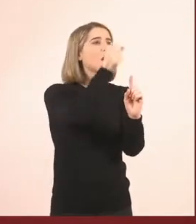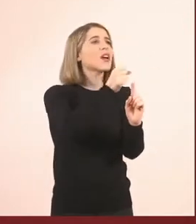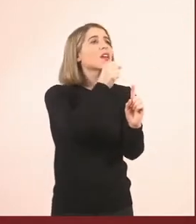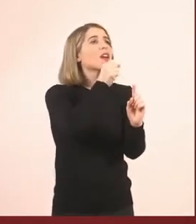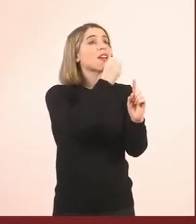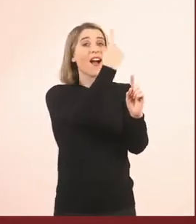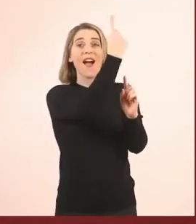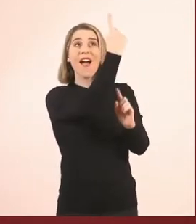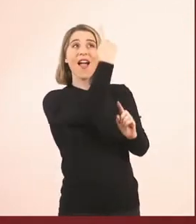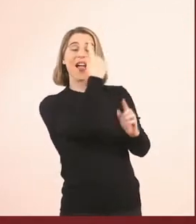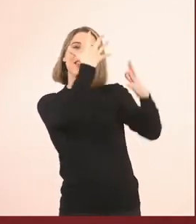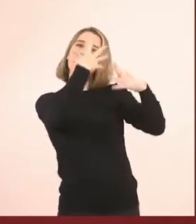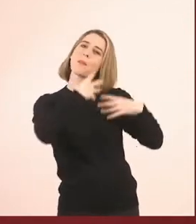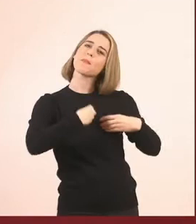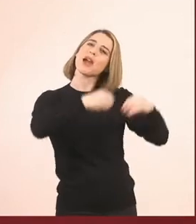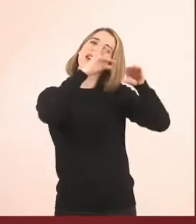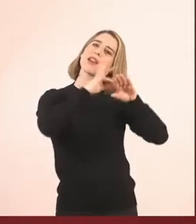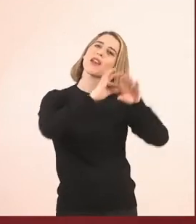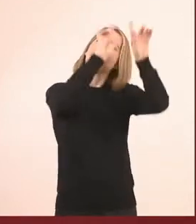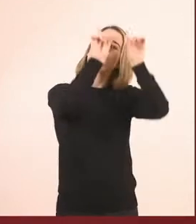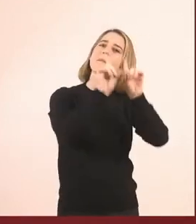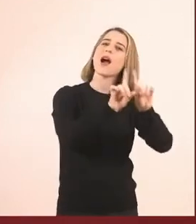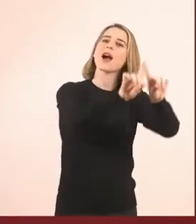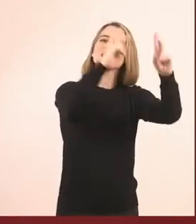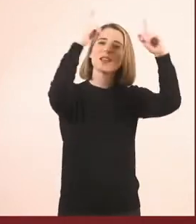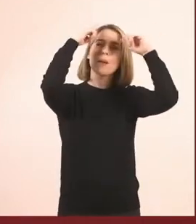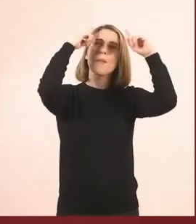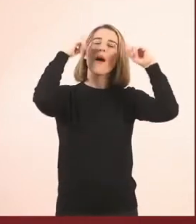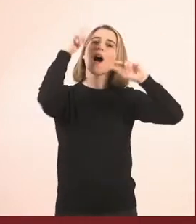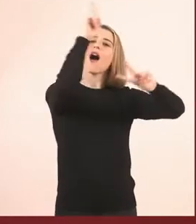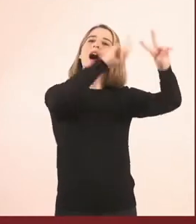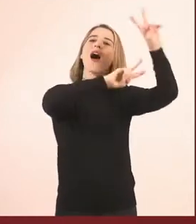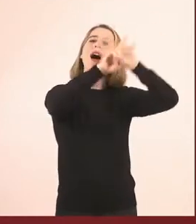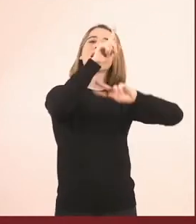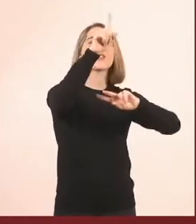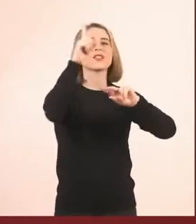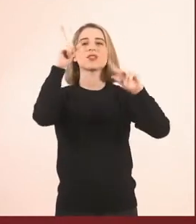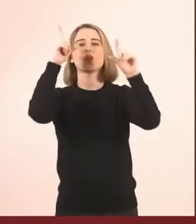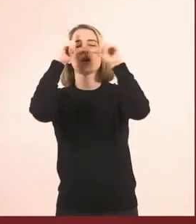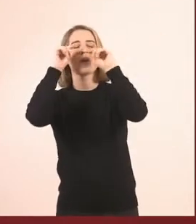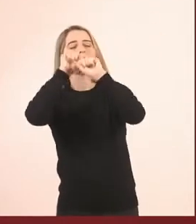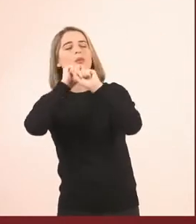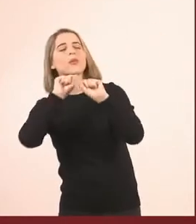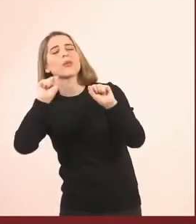έρχεται και το παίρνει μαζί του στον παράδεισο. Και όταν ξυπνάει, δεν ξυπνάει ποτέ, όταν ο κόσμος ξυπνάει και πηγαίνει στην